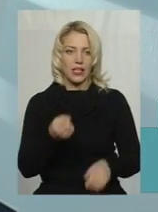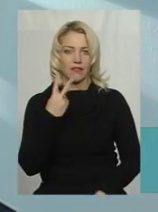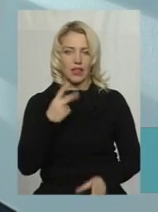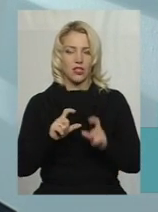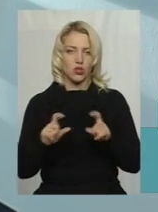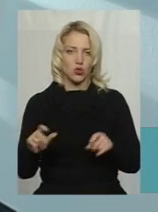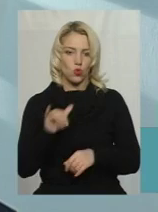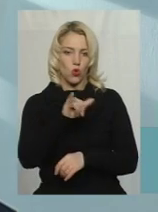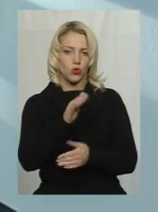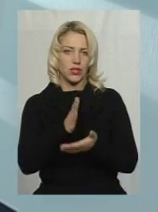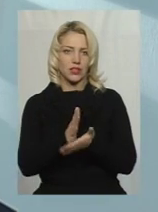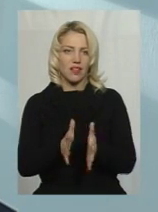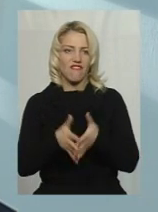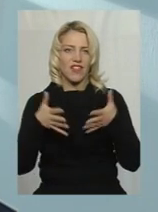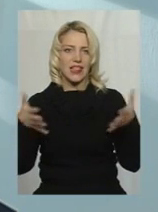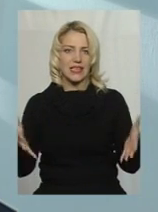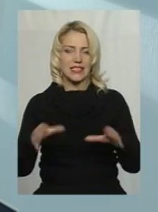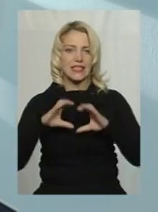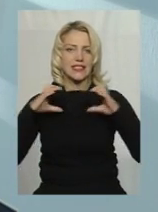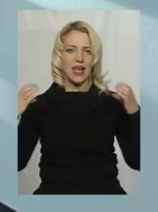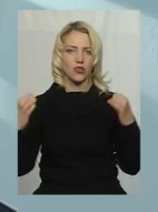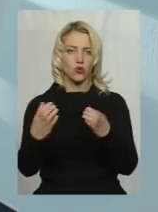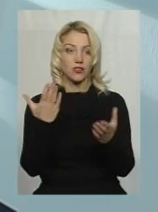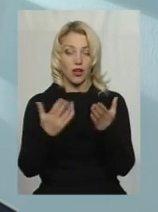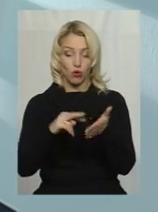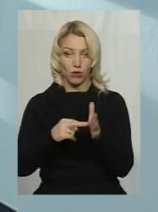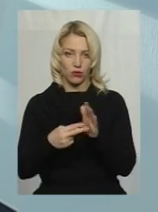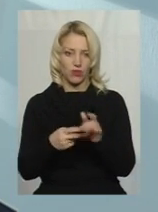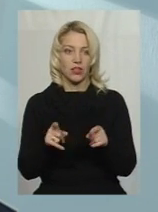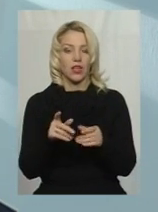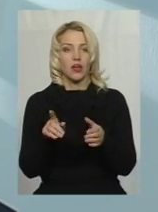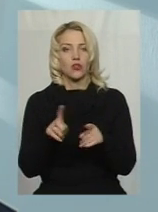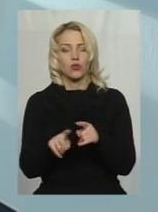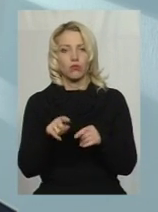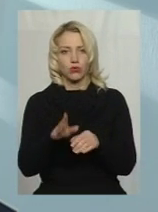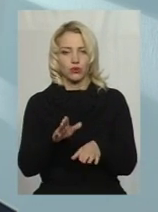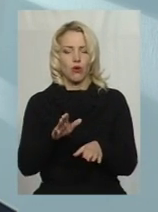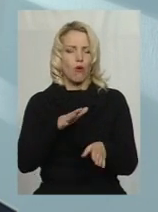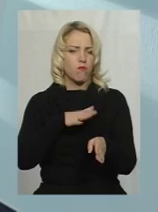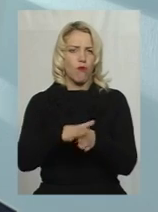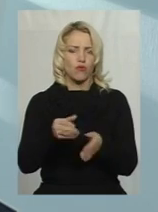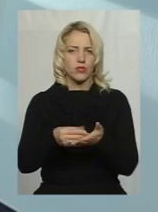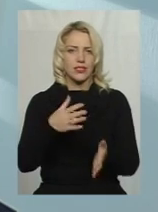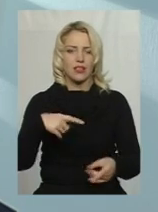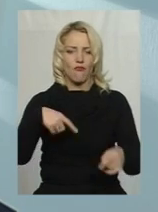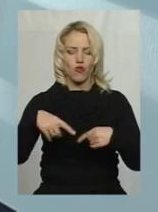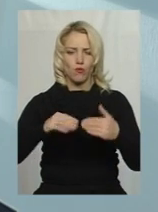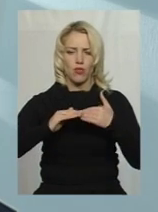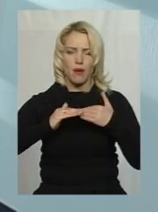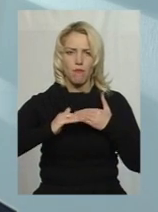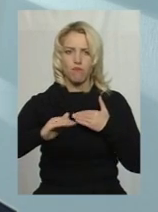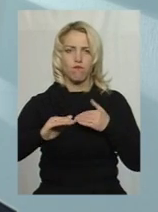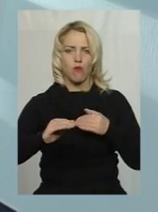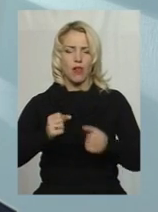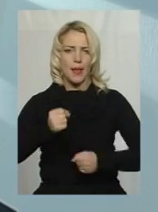школі у них є великий стадіон, і якщо планувати, то скоріше планувати там повноцінне футбольне поле з біговими доріжками